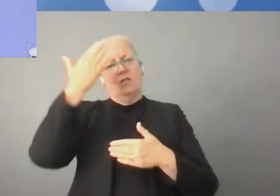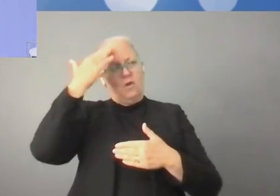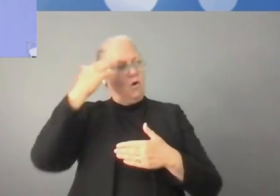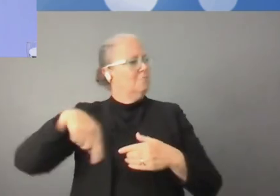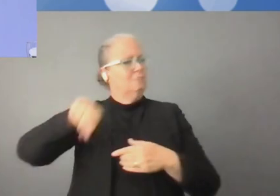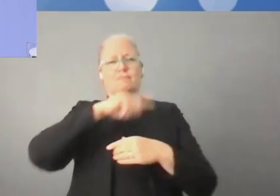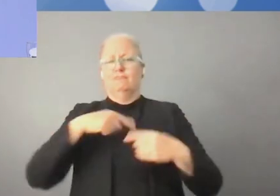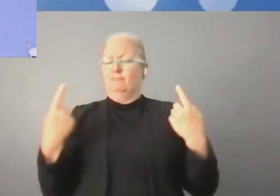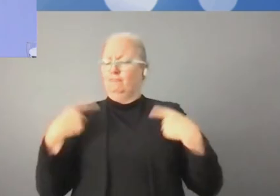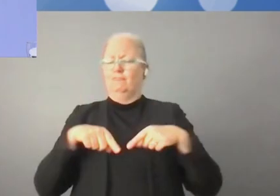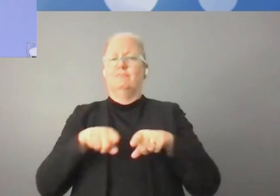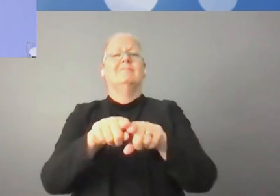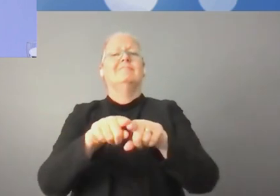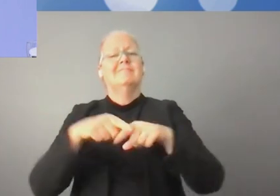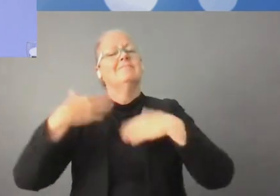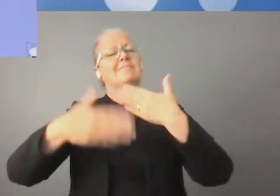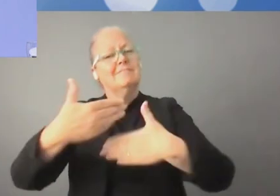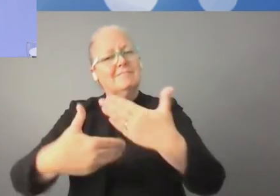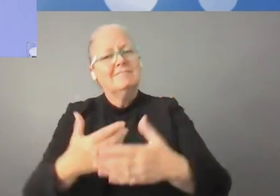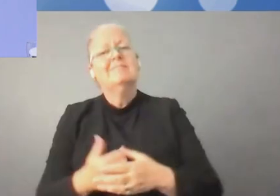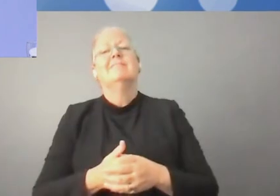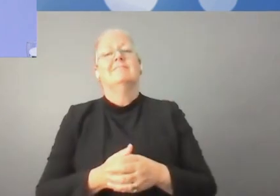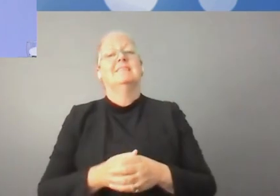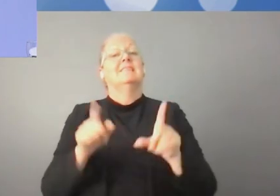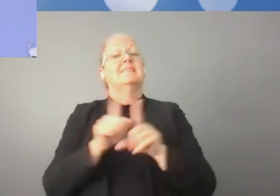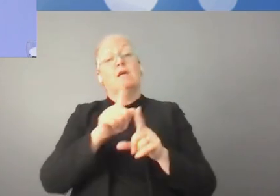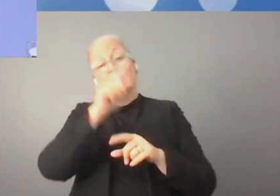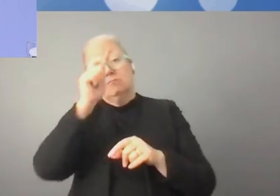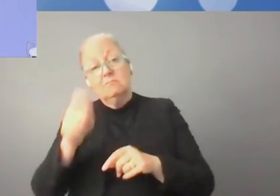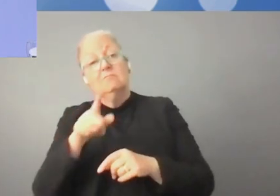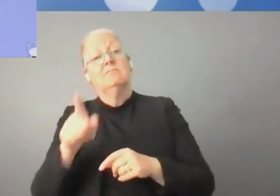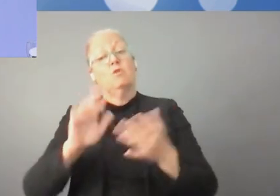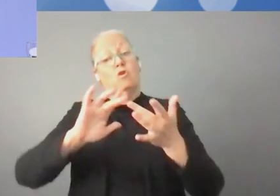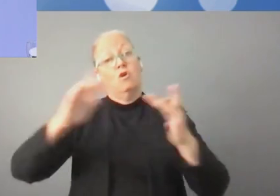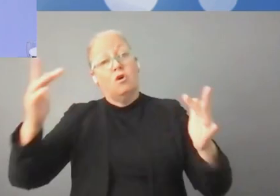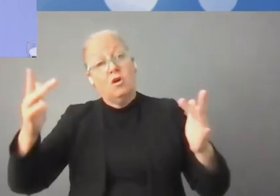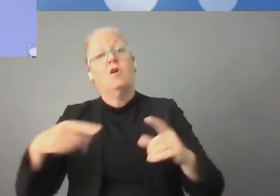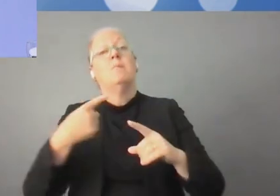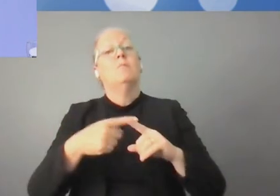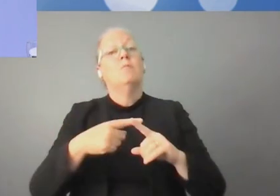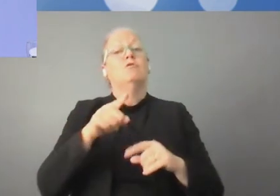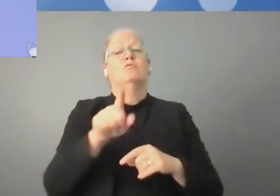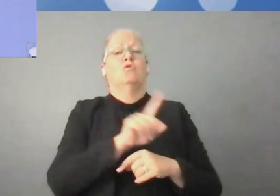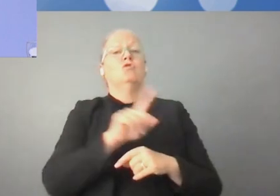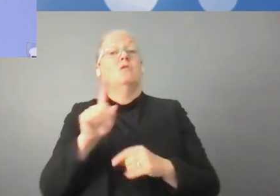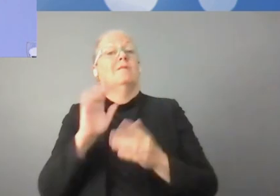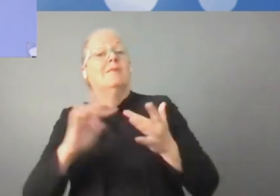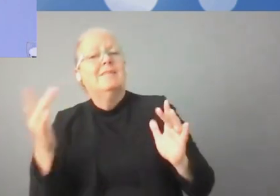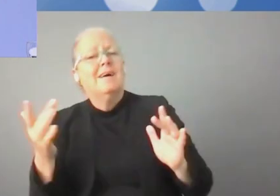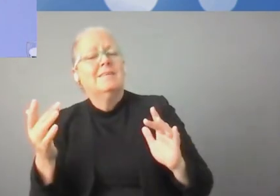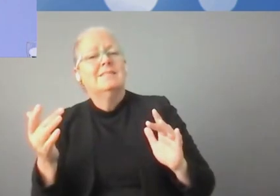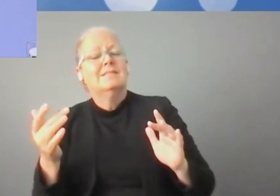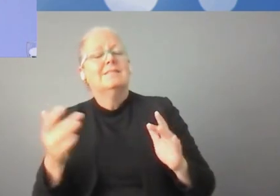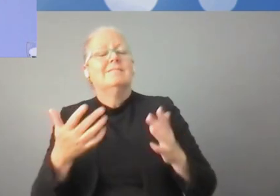plus droit coutumier, et parfois, c'est plus descendant. Parfois, ce sont des outils juridiques qui ont été imposés par des États. Mais l'important, c'est que